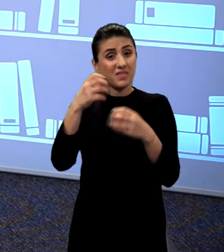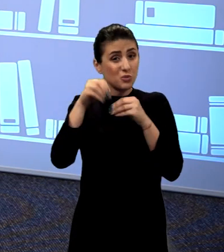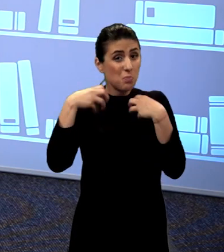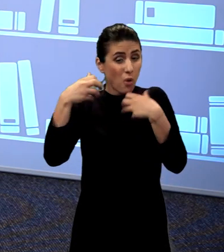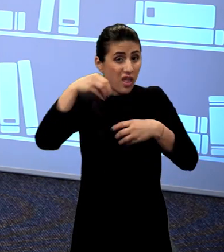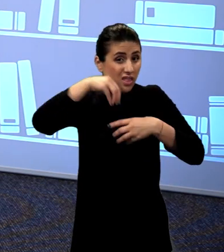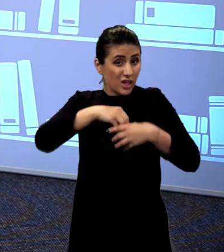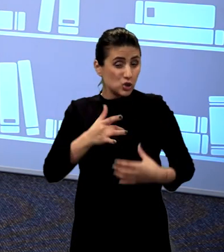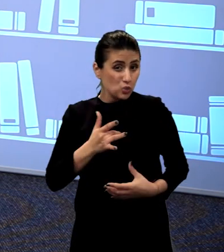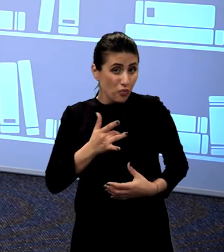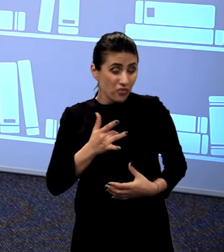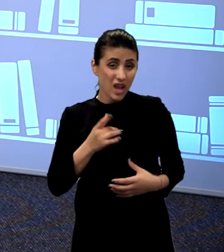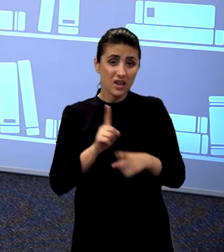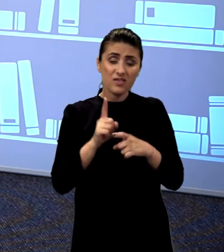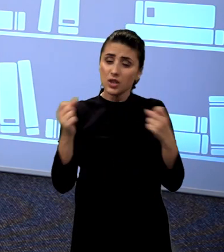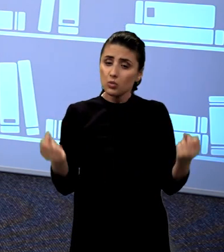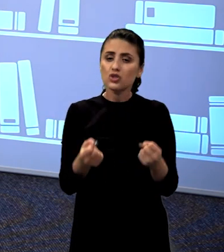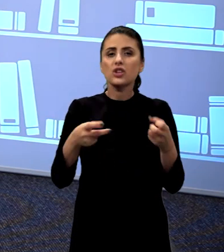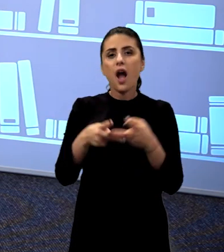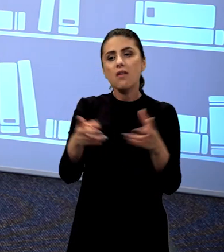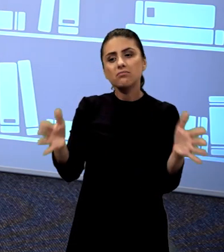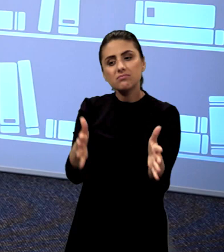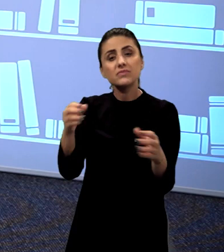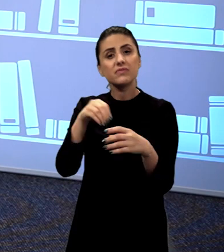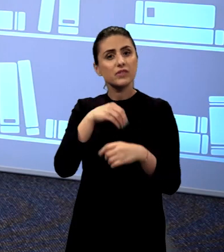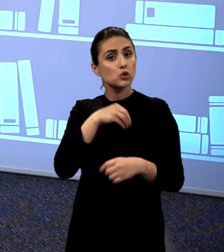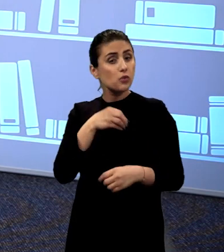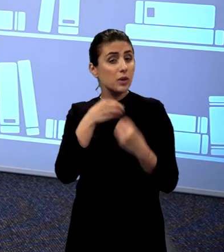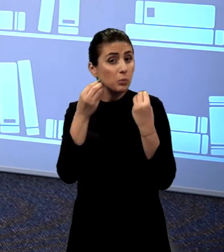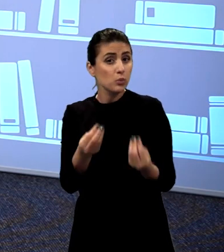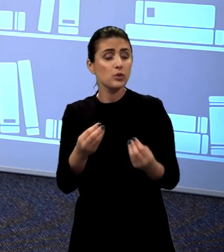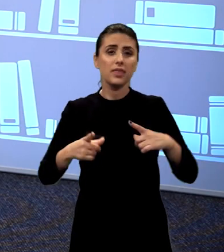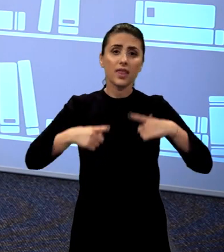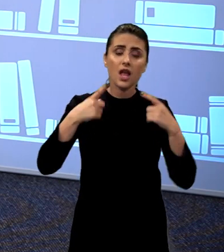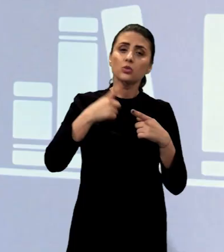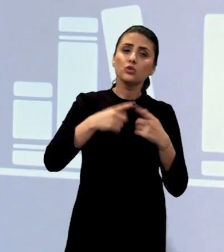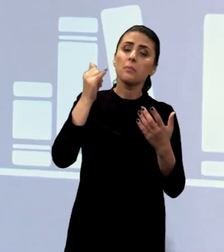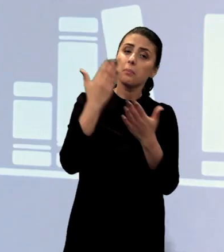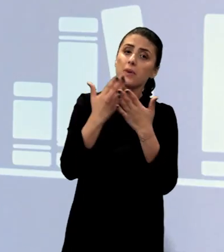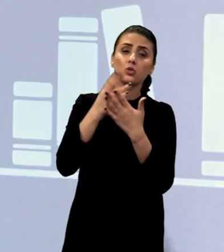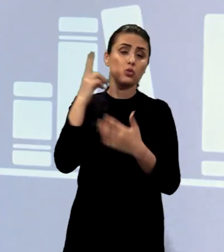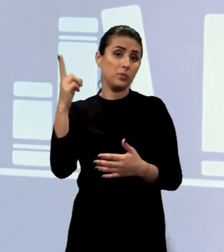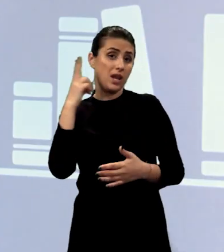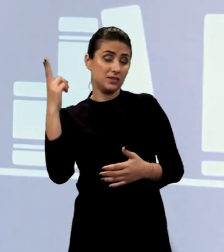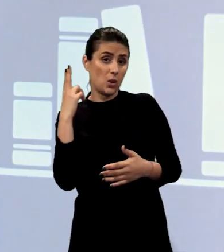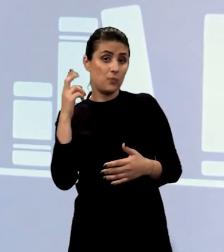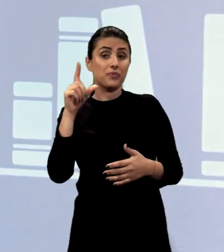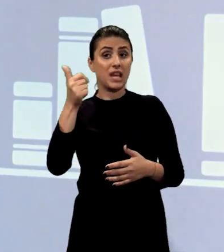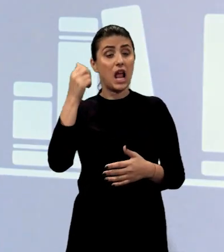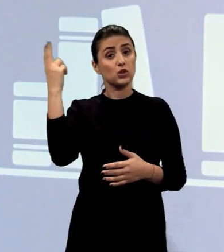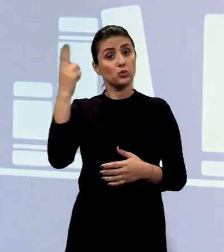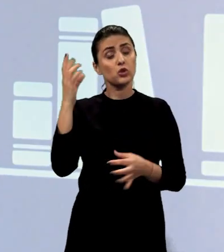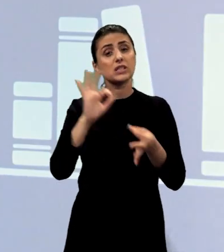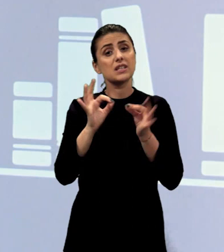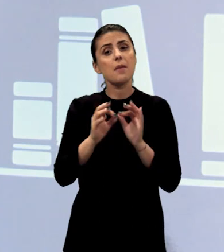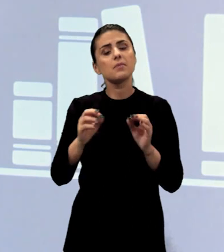interior, să adune la cele sufletești, să trăiască cu și pentru Dumnezeu. Apelul acesta la Dumnezeu ca